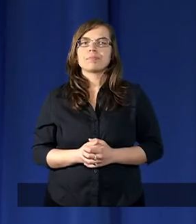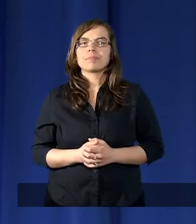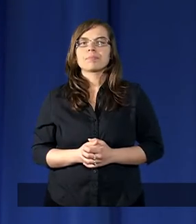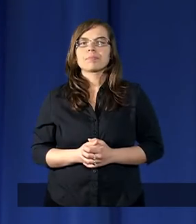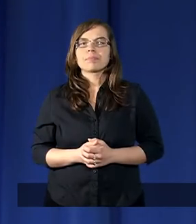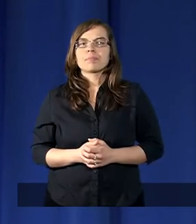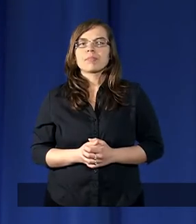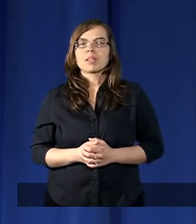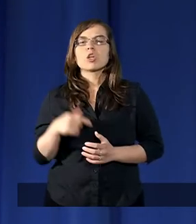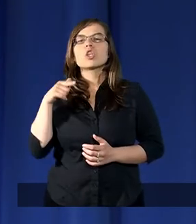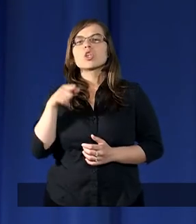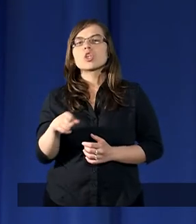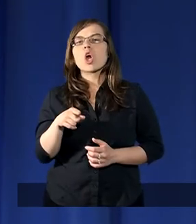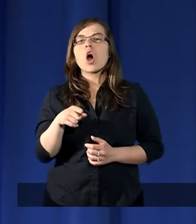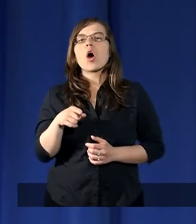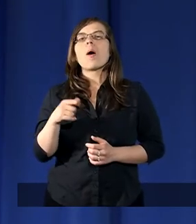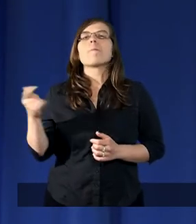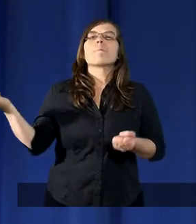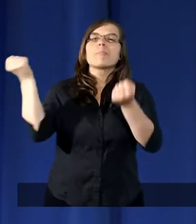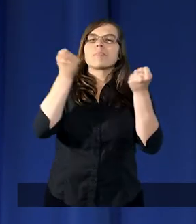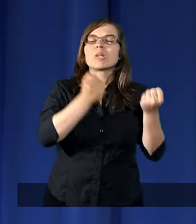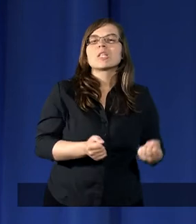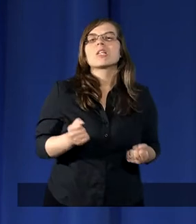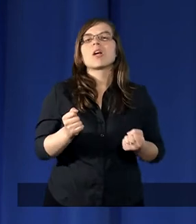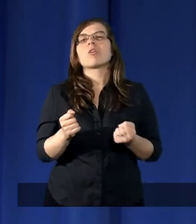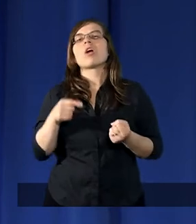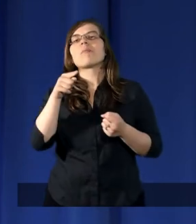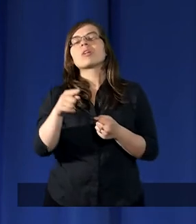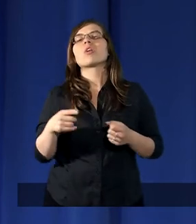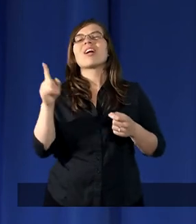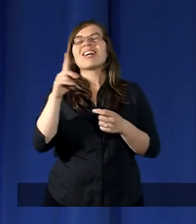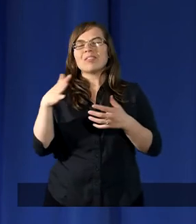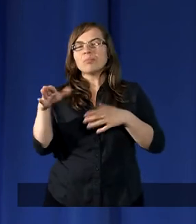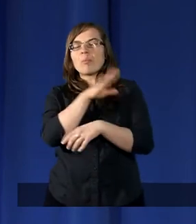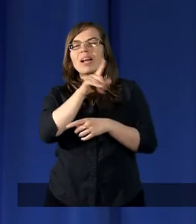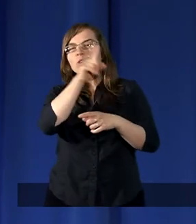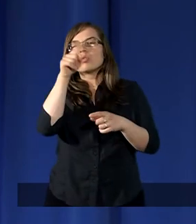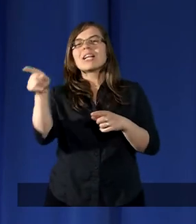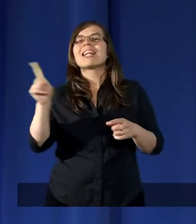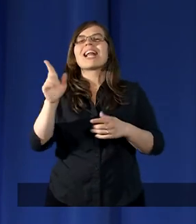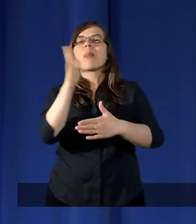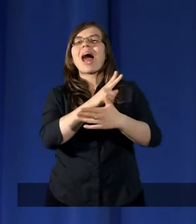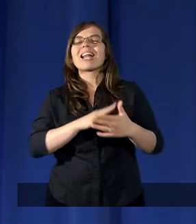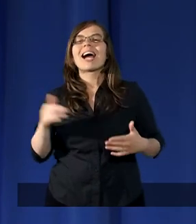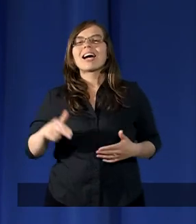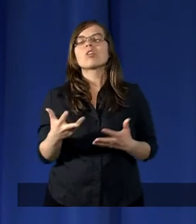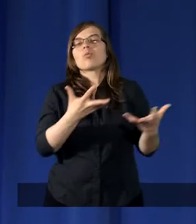to przyniosła po Marii z Nazaretu największe